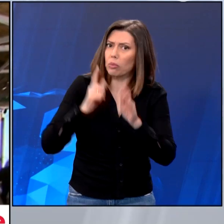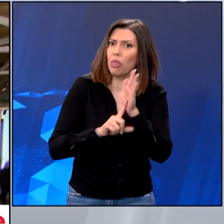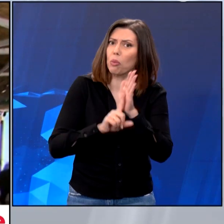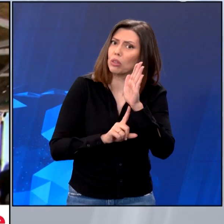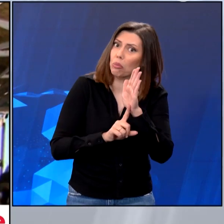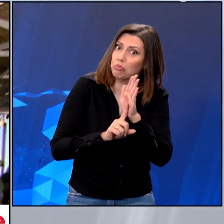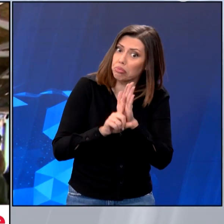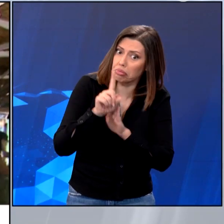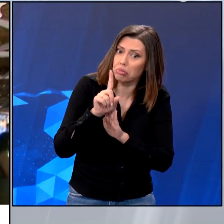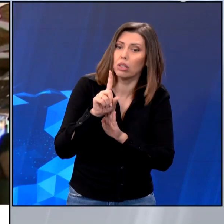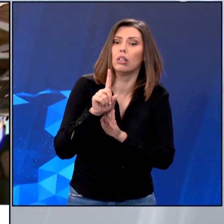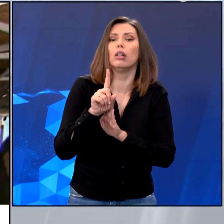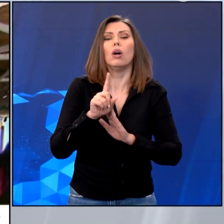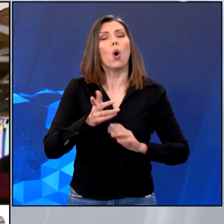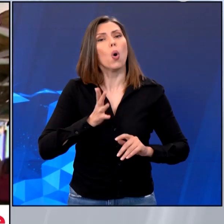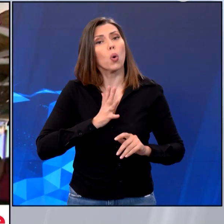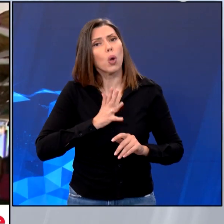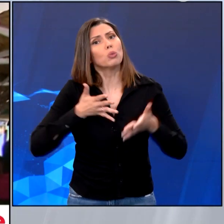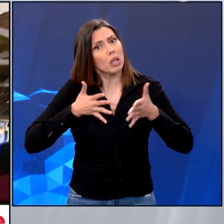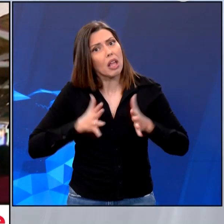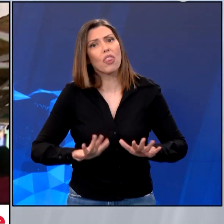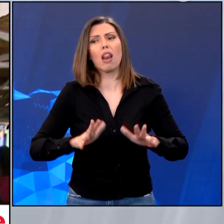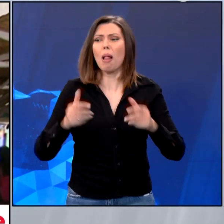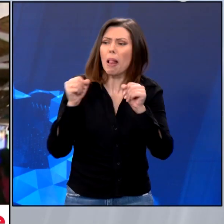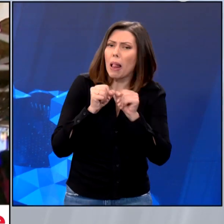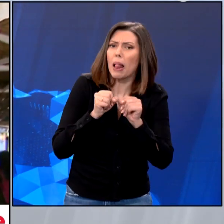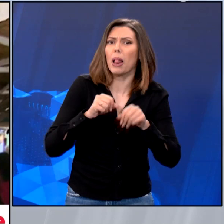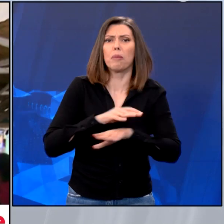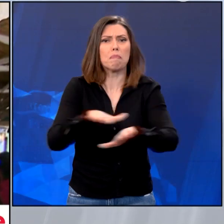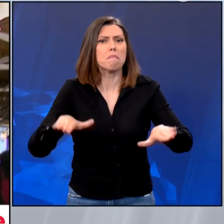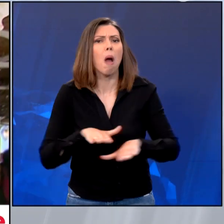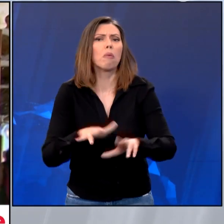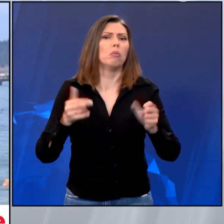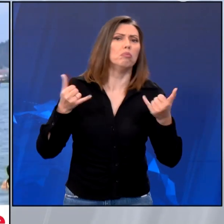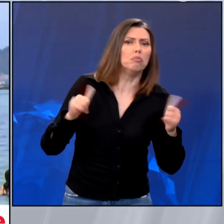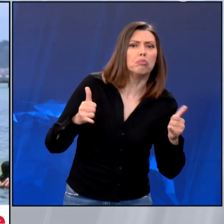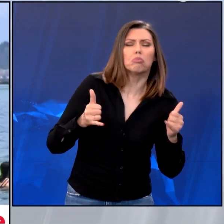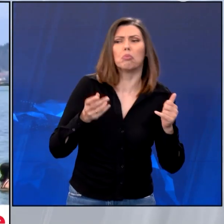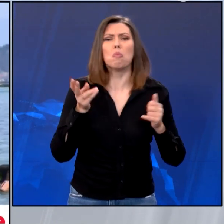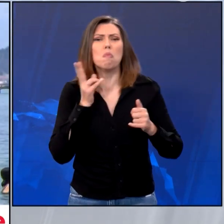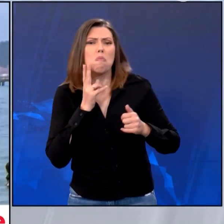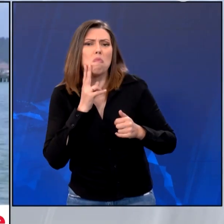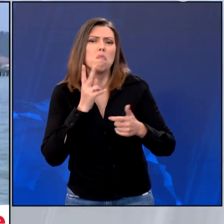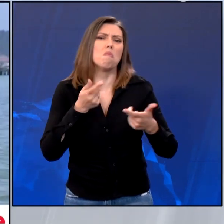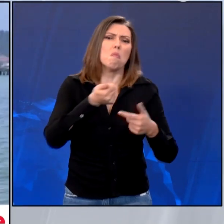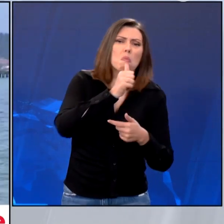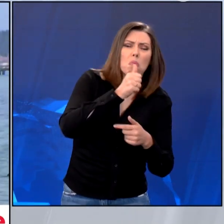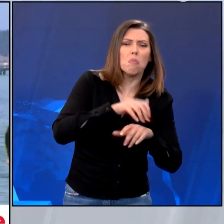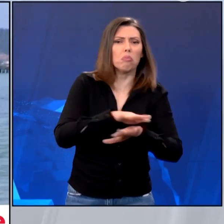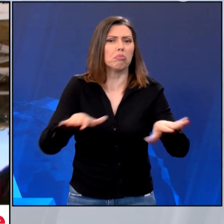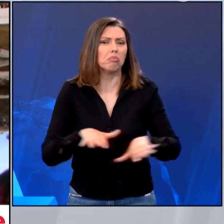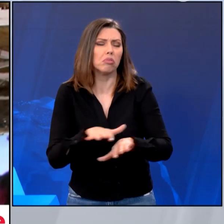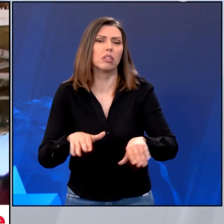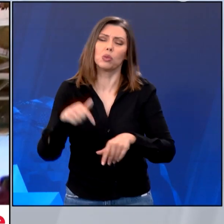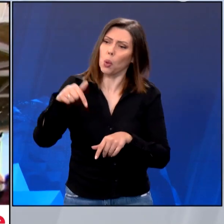ανέβει οι θερμοκρασίες και ήθελε ο κόσμος να βγει κοντά στη θάλασσα να διασκεδάσει, να πιένει ένα τσίπουρο, να κάνει ένα μπάνιο. Τα δείγματα είναι θετικά,